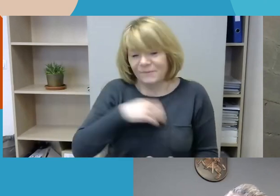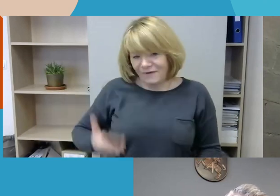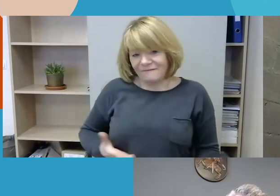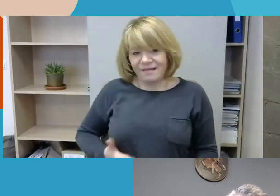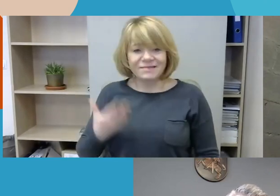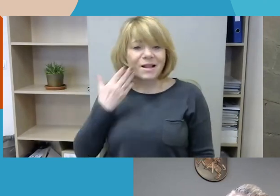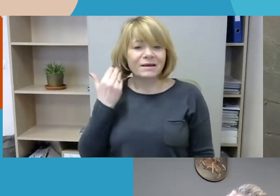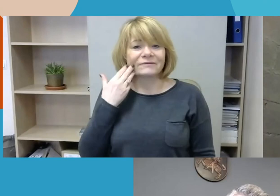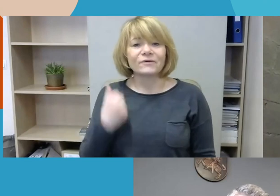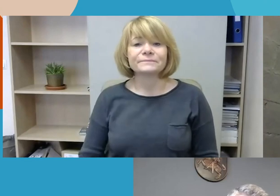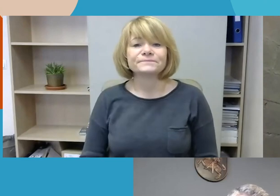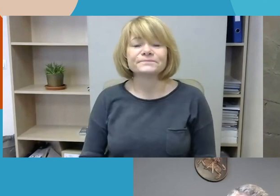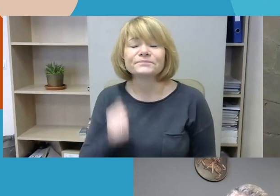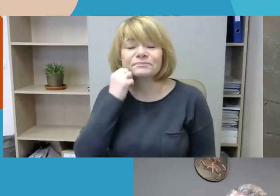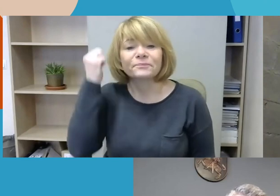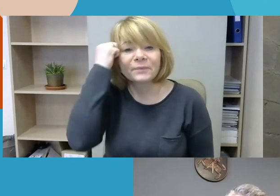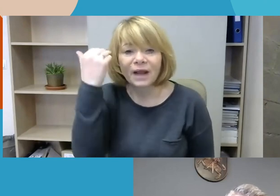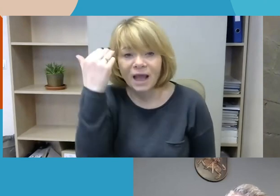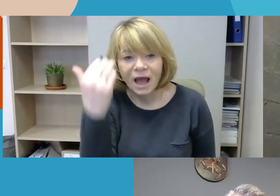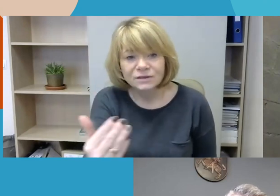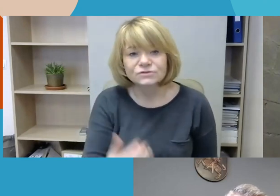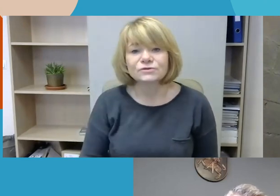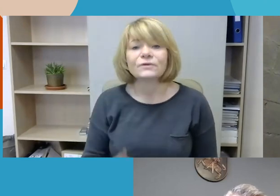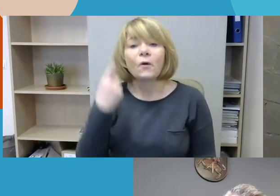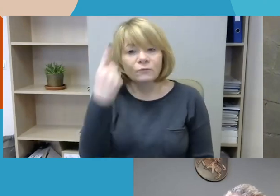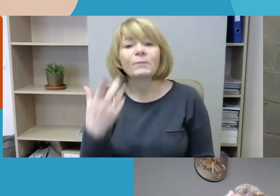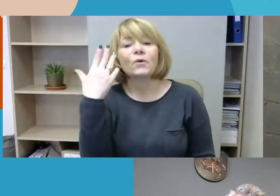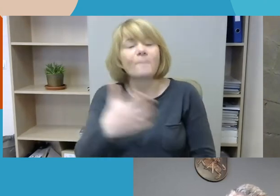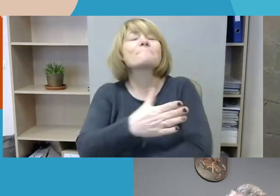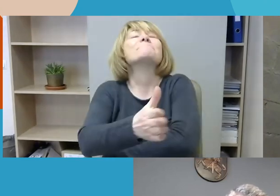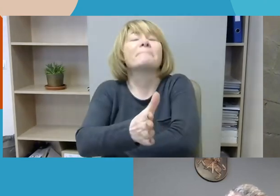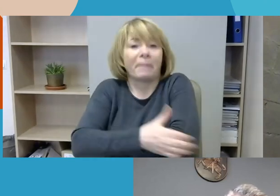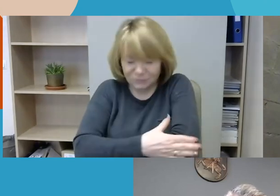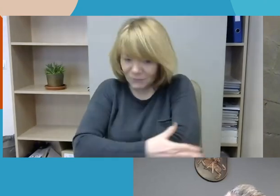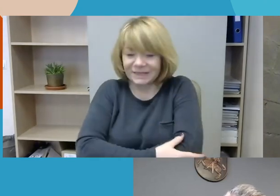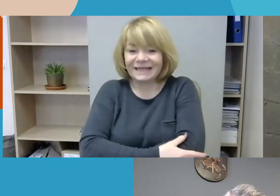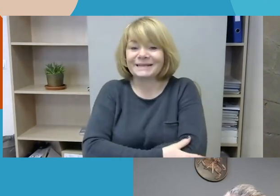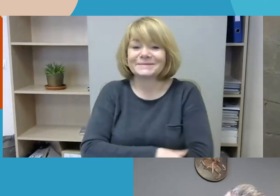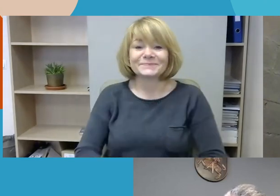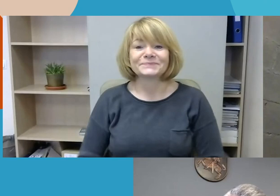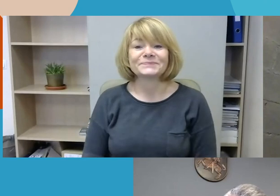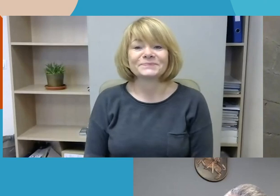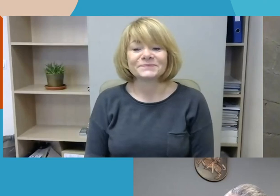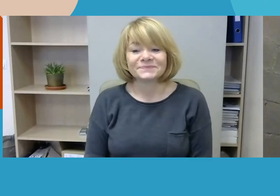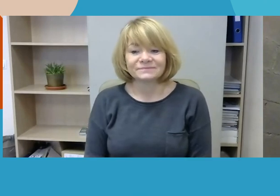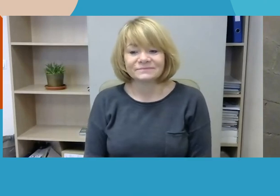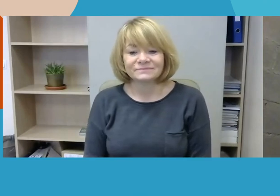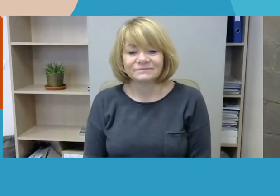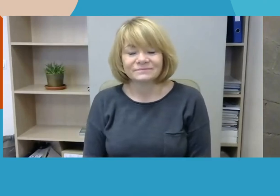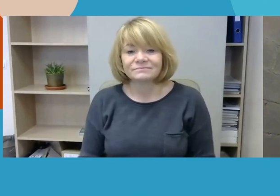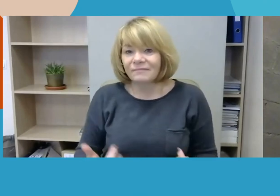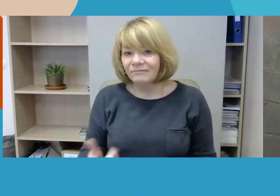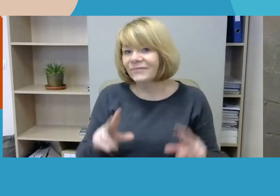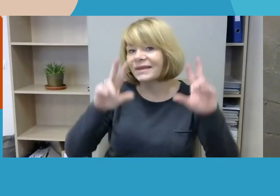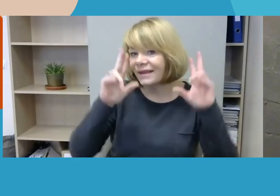Ačiū, panie Paulauskai ir panie Savatovskaitė, jūs jau galutinius taškus sentysi neįraukit. Čia tikrai, kaip sakė